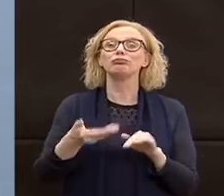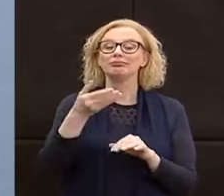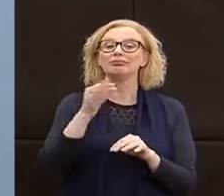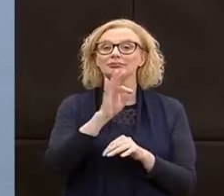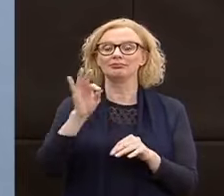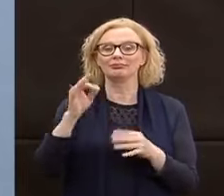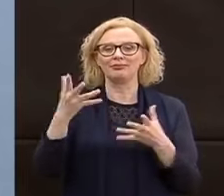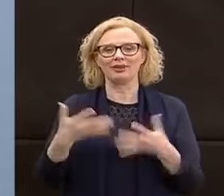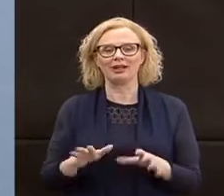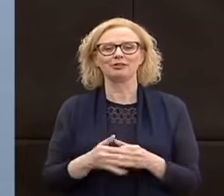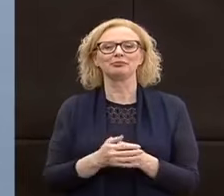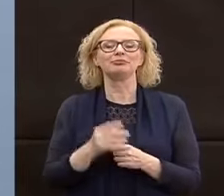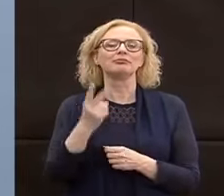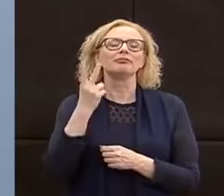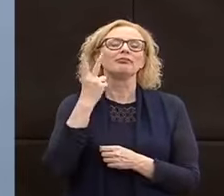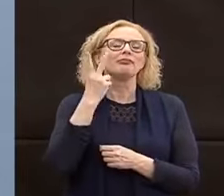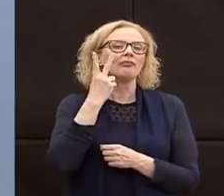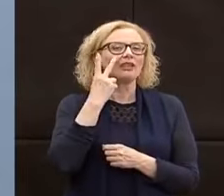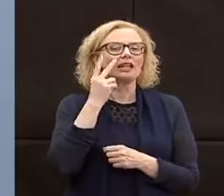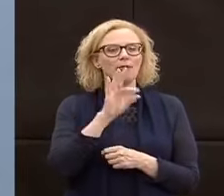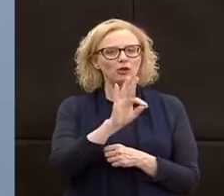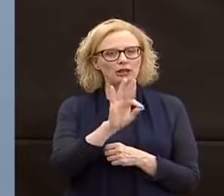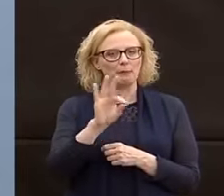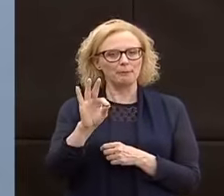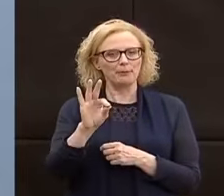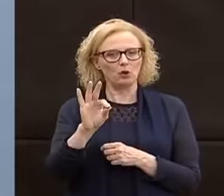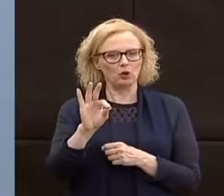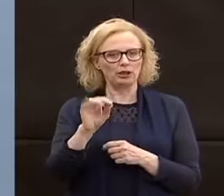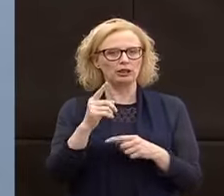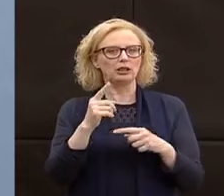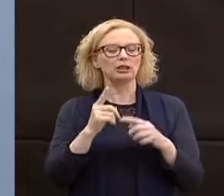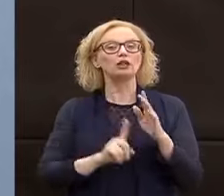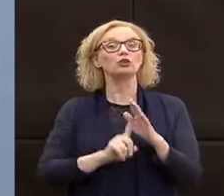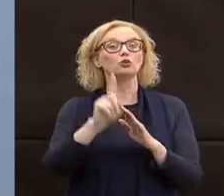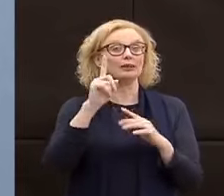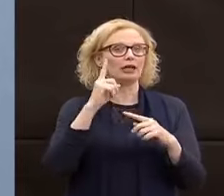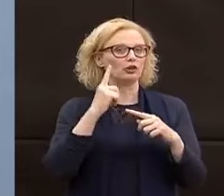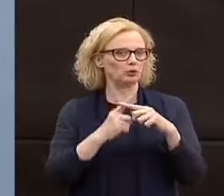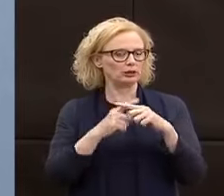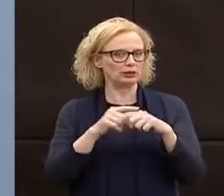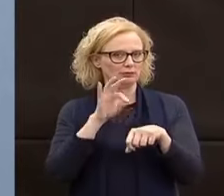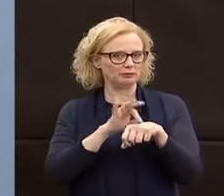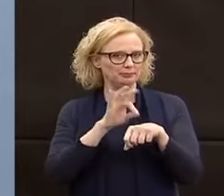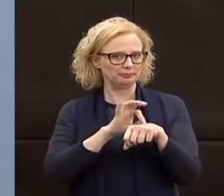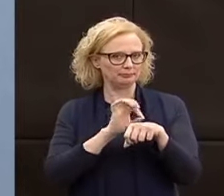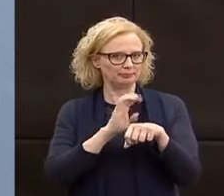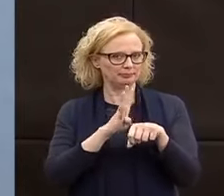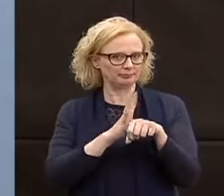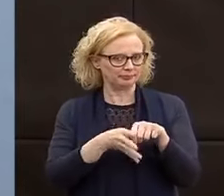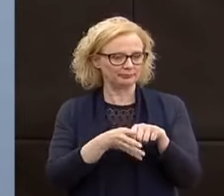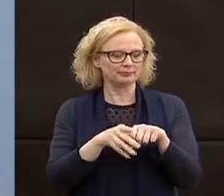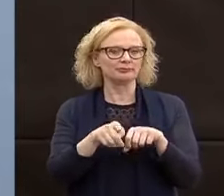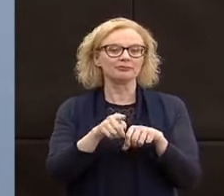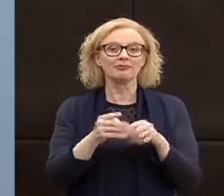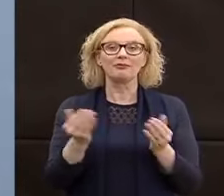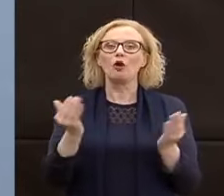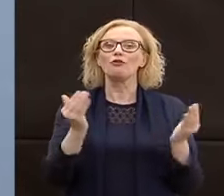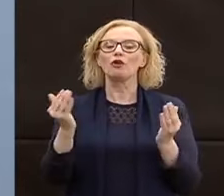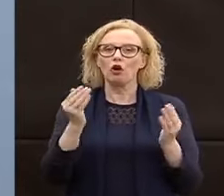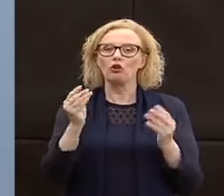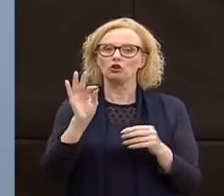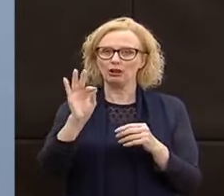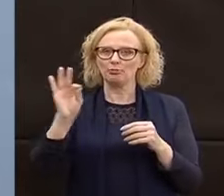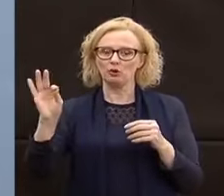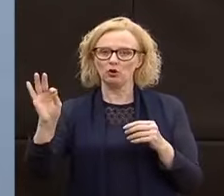Se guardiamo il numero dei tamponi positivi rispetto al numero dei tamponi eseguiti che